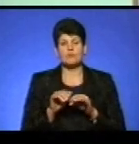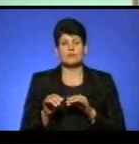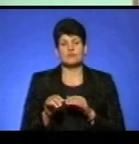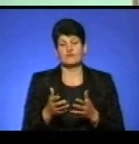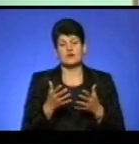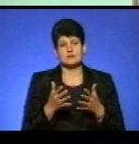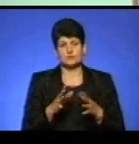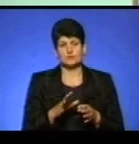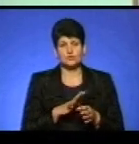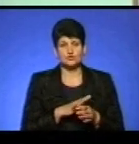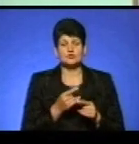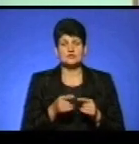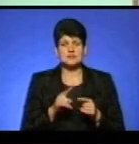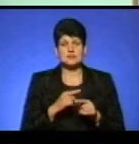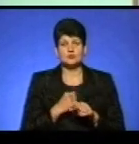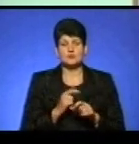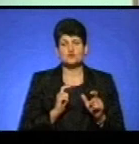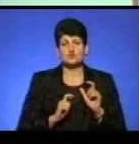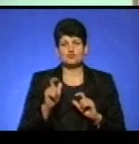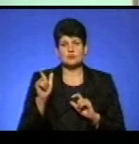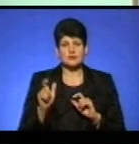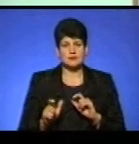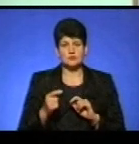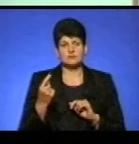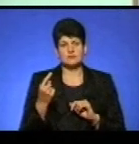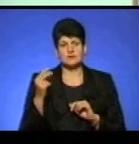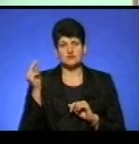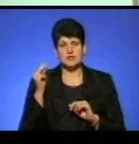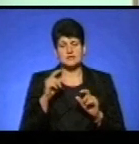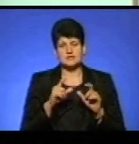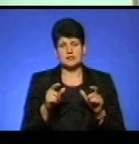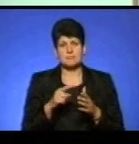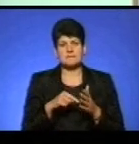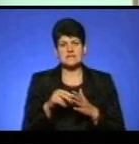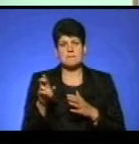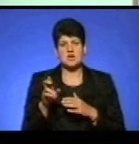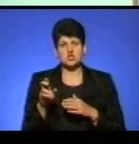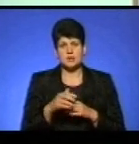встановлено, що дане повідомлення здійснив студент одного з навчальних закладів міста Бережани.